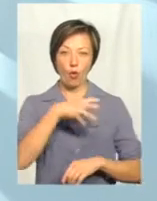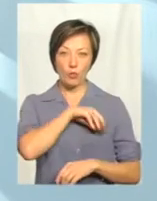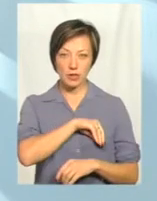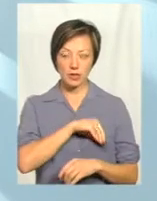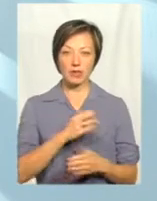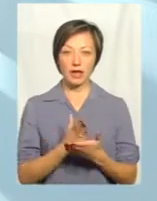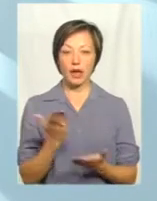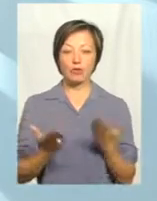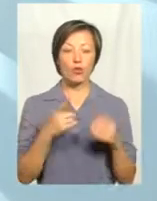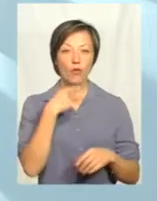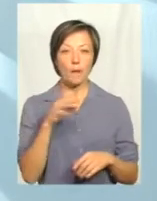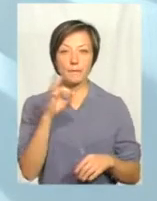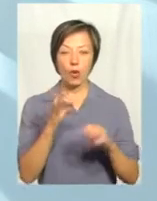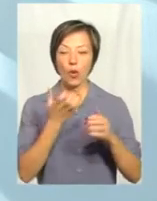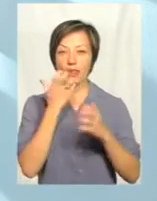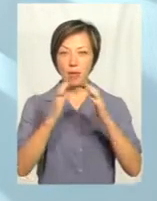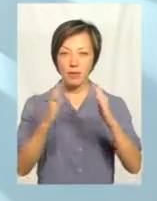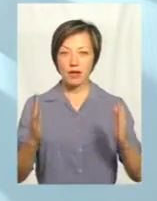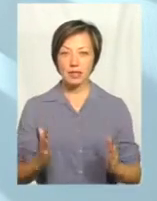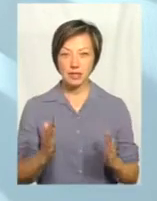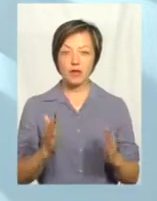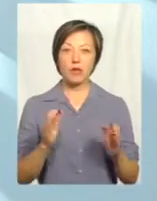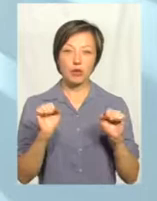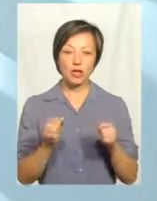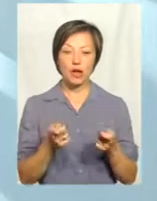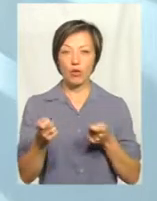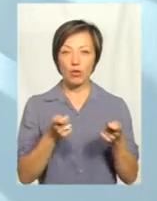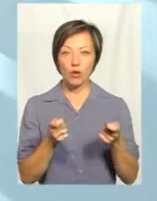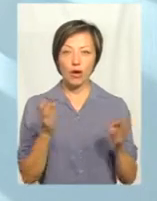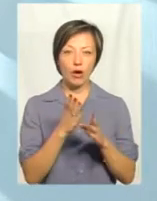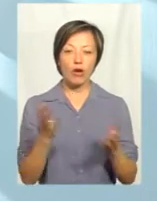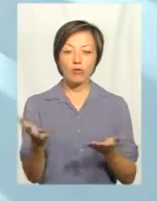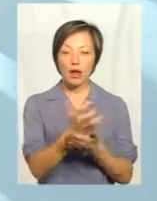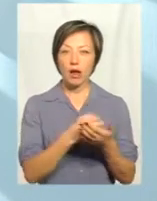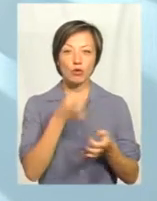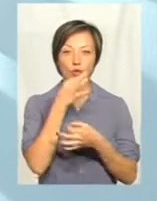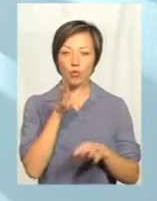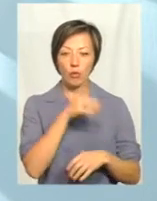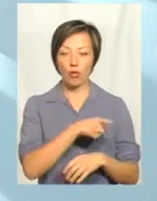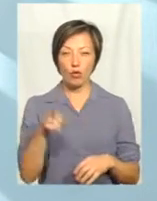дохідність. Якщо ми говоримо про теплиці, які регулюють мікроклімат, то ми зможемо отримувати урожай в будь-яку пору року.